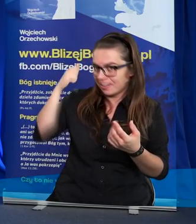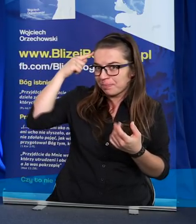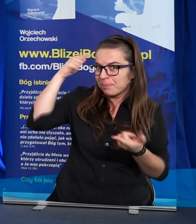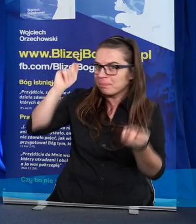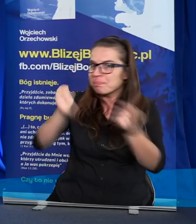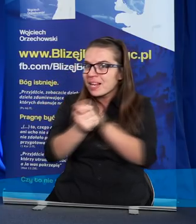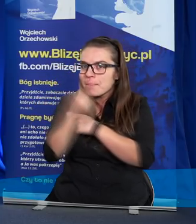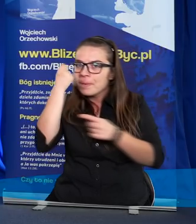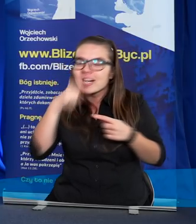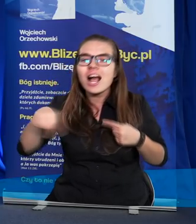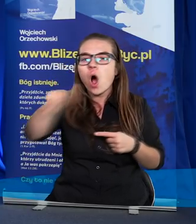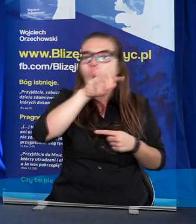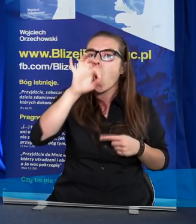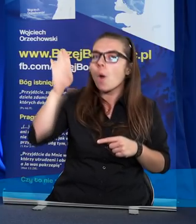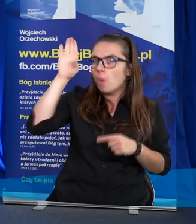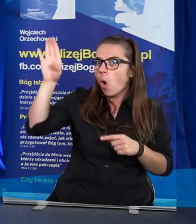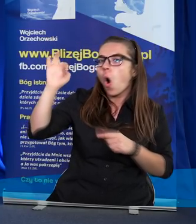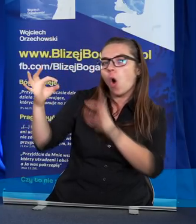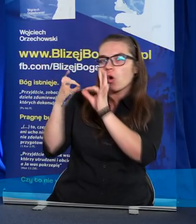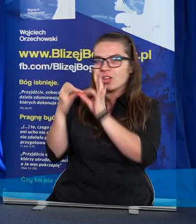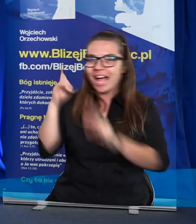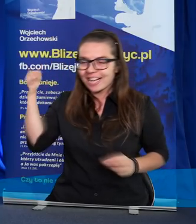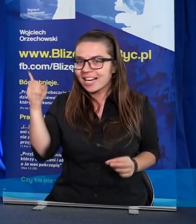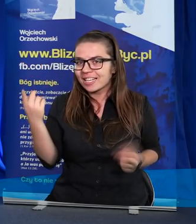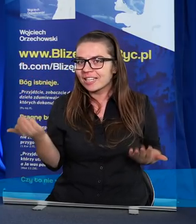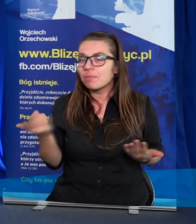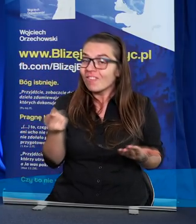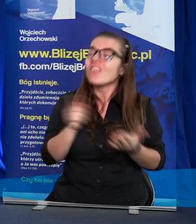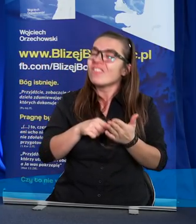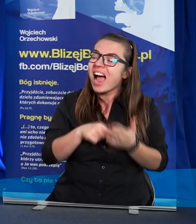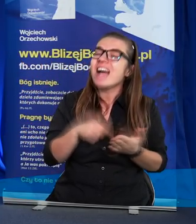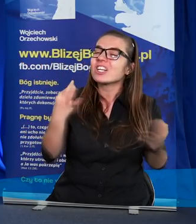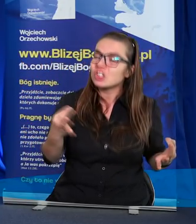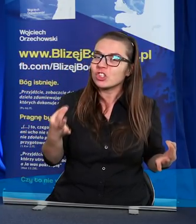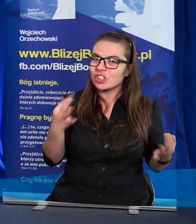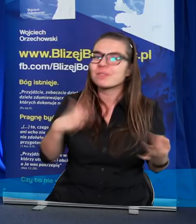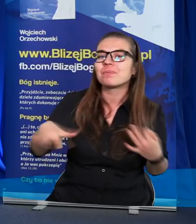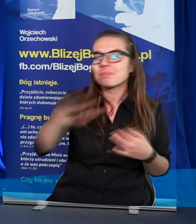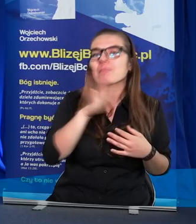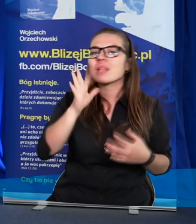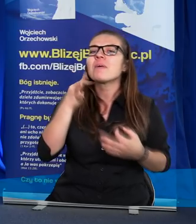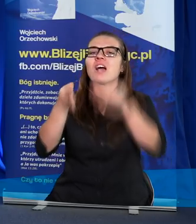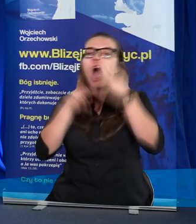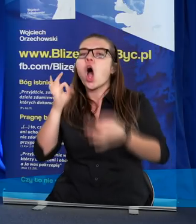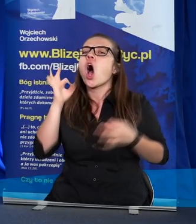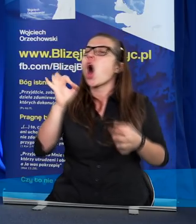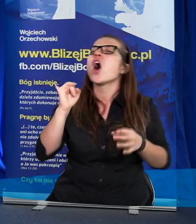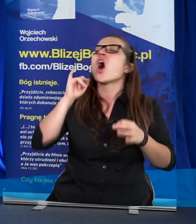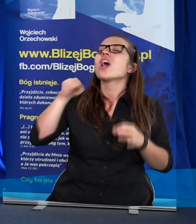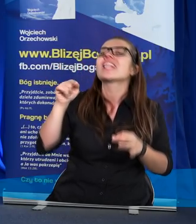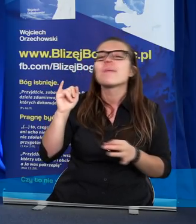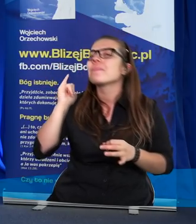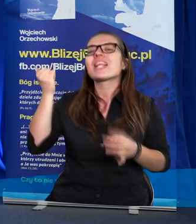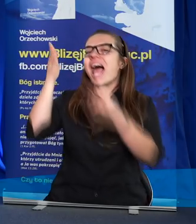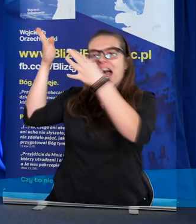myślenia o Nim? Nasze relacje z Nim? Właśnie dzisiaj o takich sprawach chcielibyśmy mówić. O tym, jaki jest